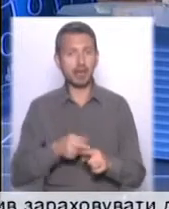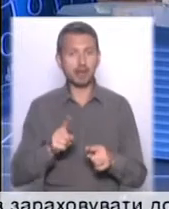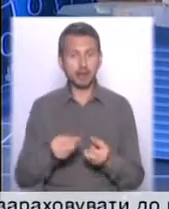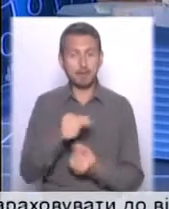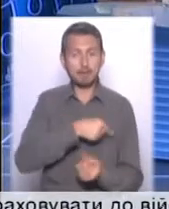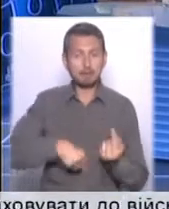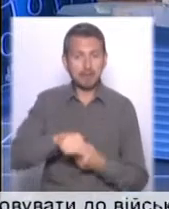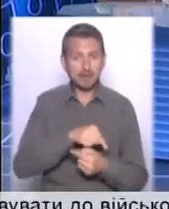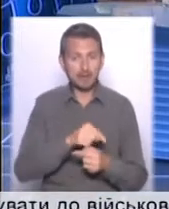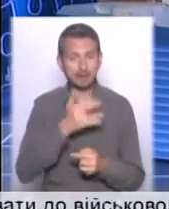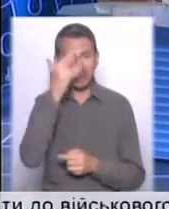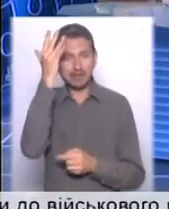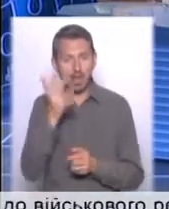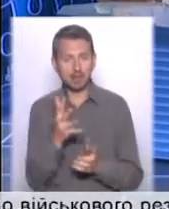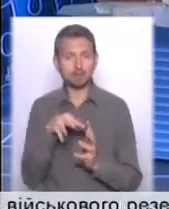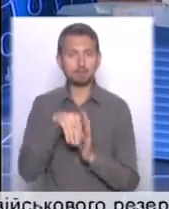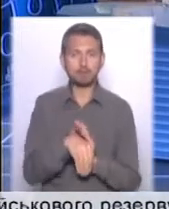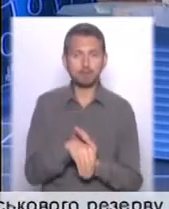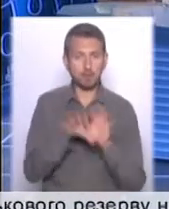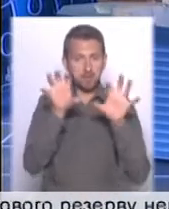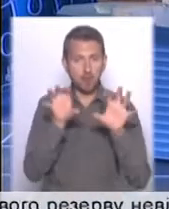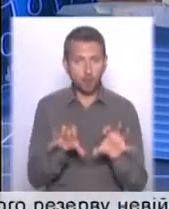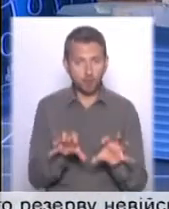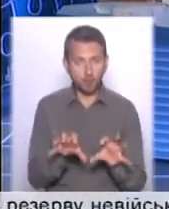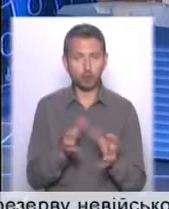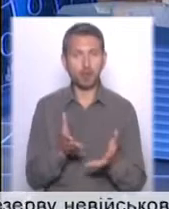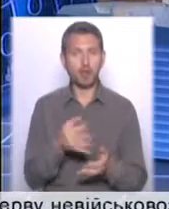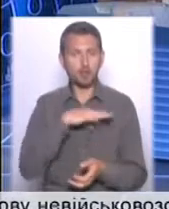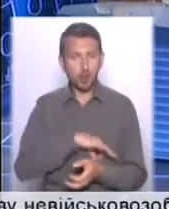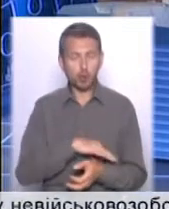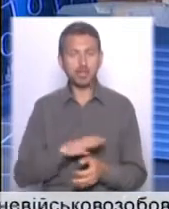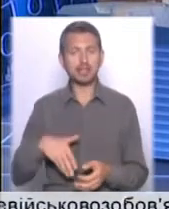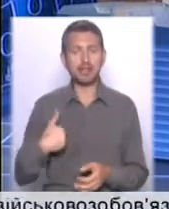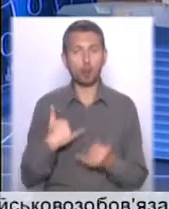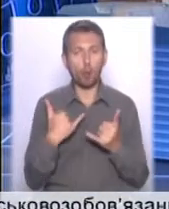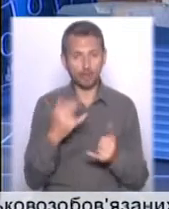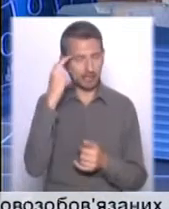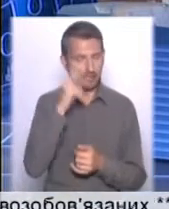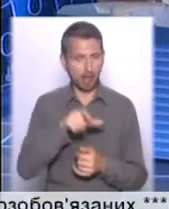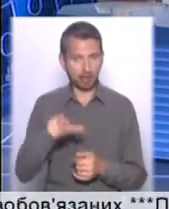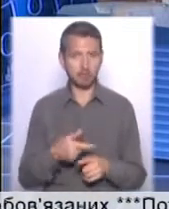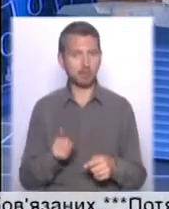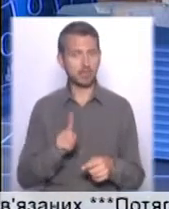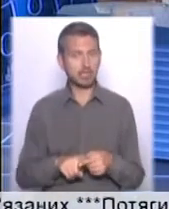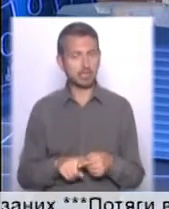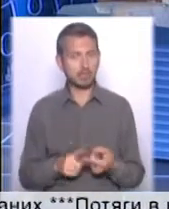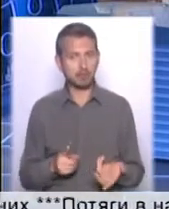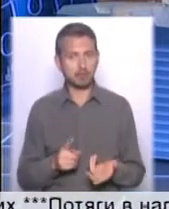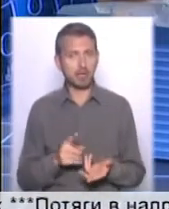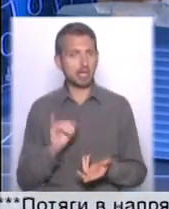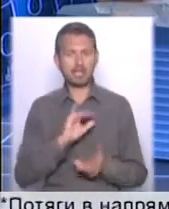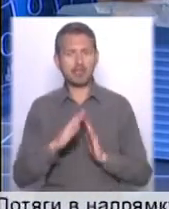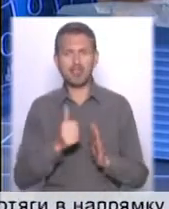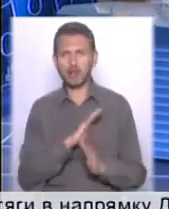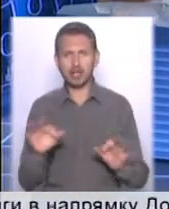влаштувати, провести в правовому полі, використати також на користь киянам. Це було і не викликати